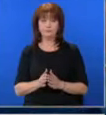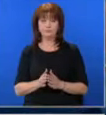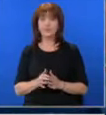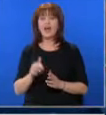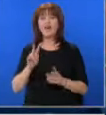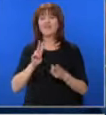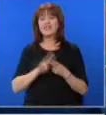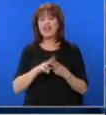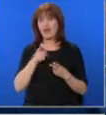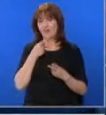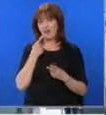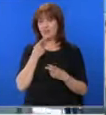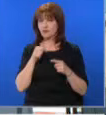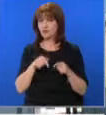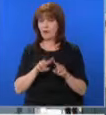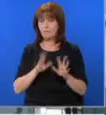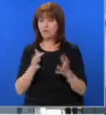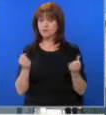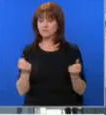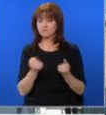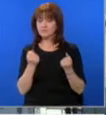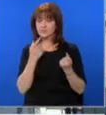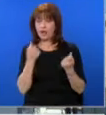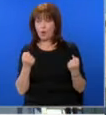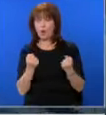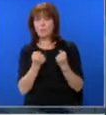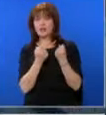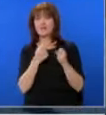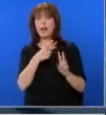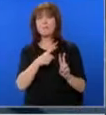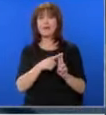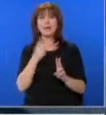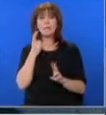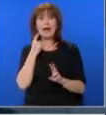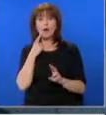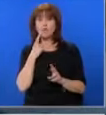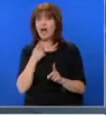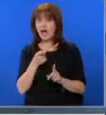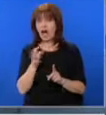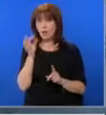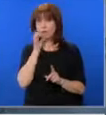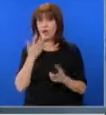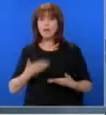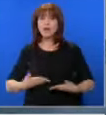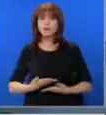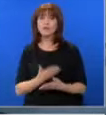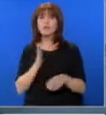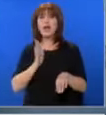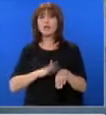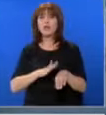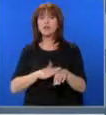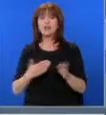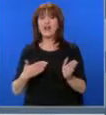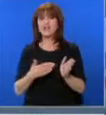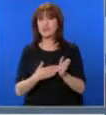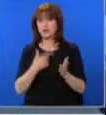А Сен Василев заяви, че това може да е акция за сплашване на Петя Банкова, ако се окаже, че няма необходимите доказателства срещу